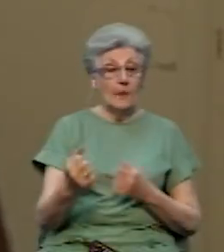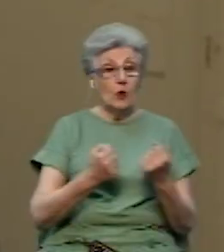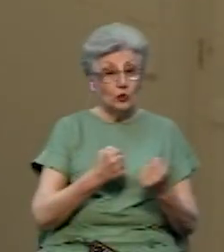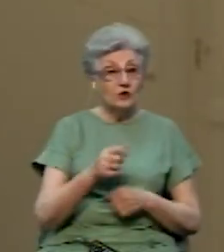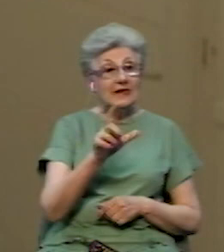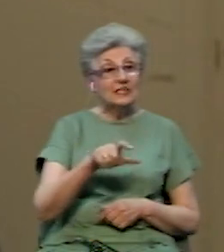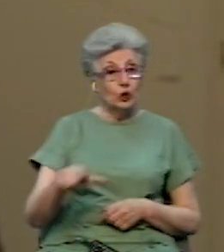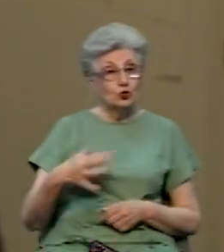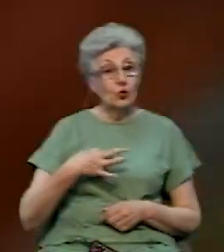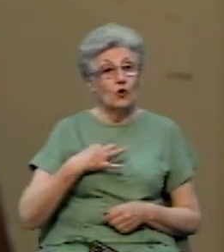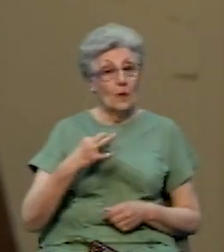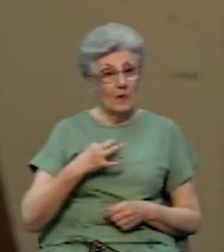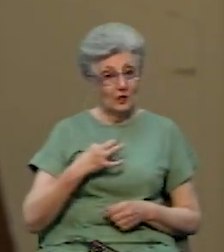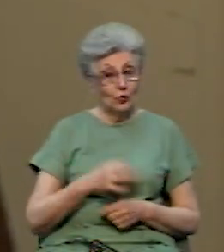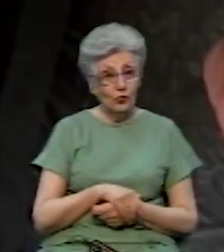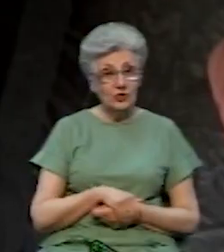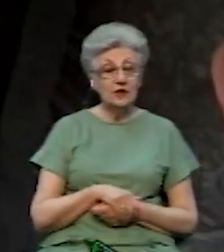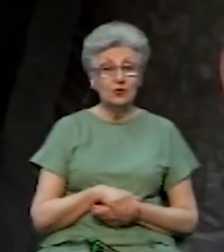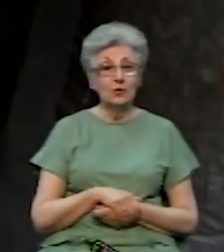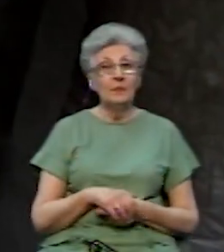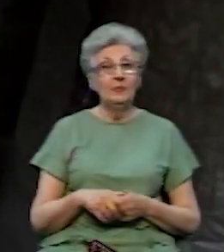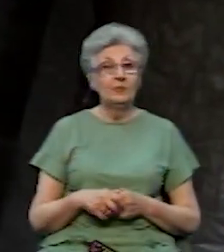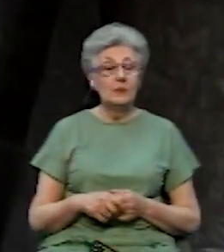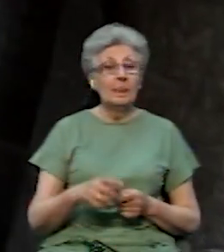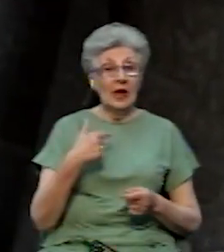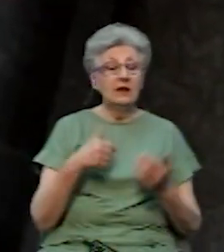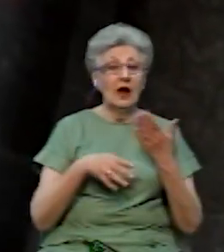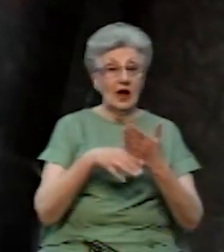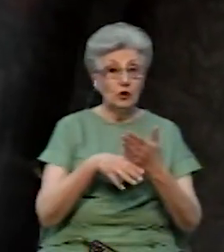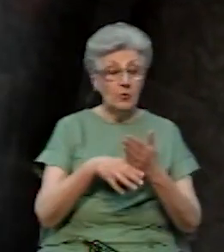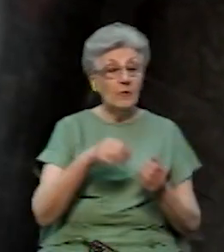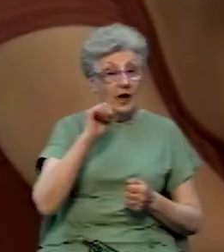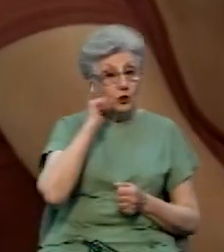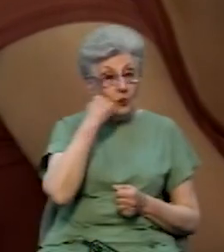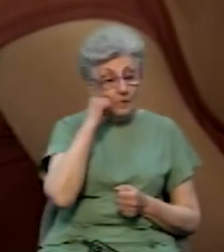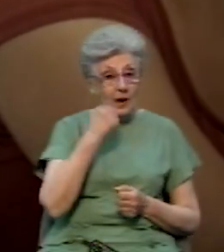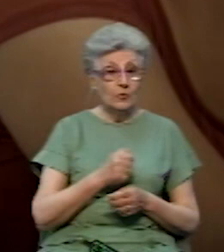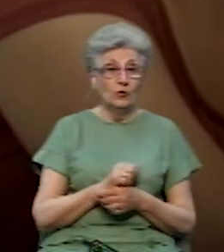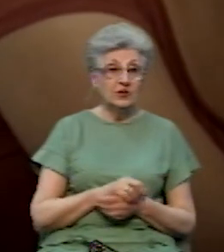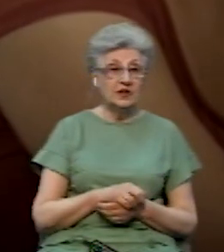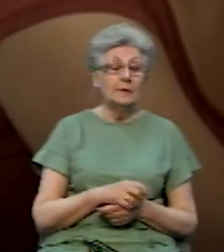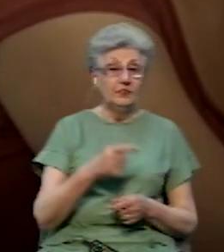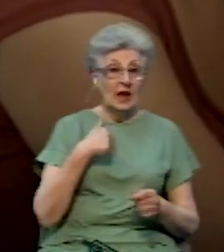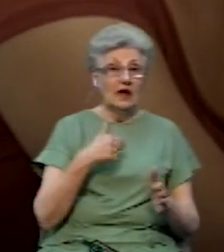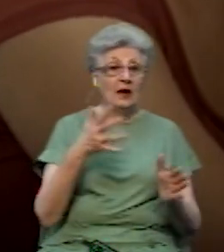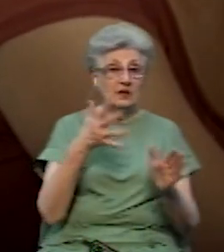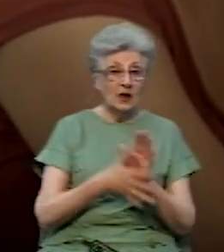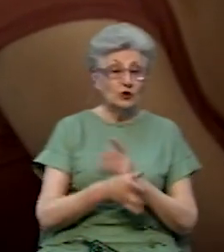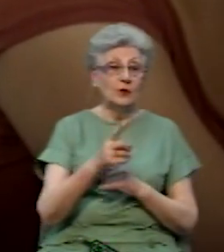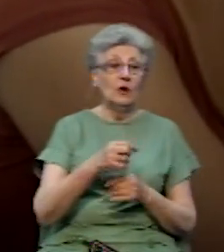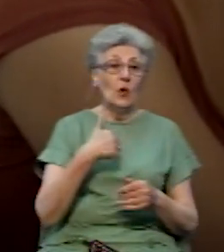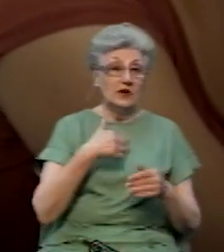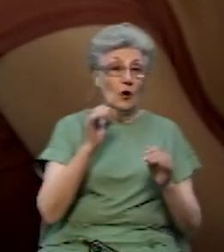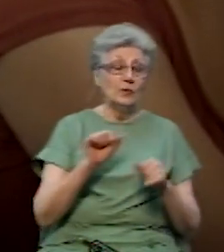У мене є досвіди на рахунок ремонту. Я допомагала бабусі, я більш-менш розумію, так штукатурити,